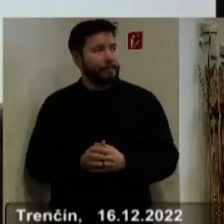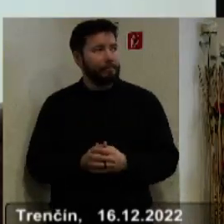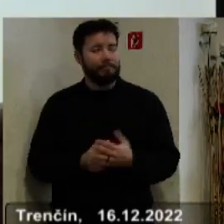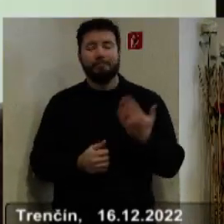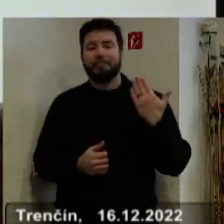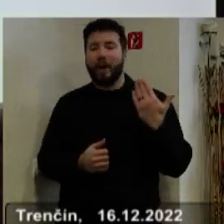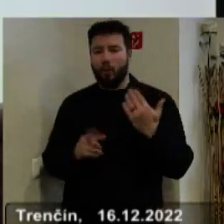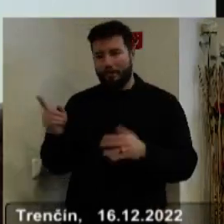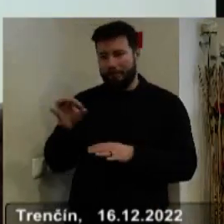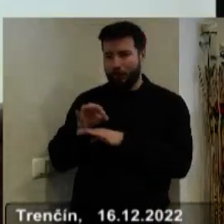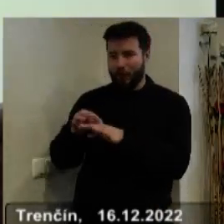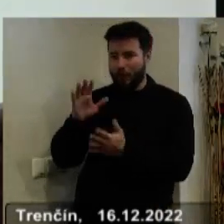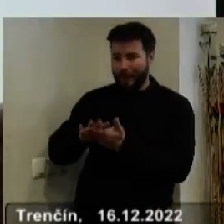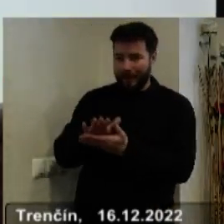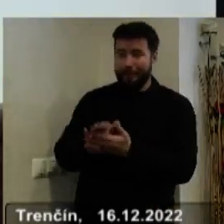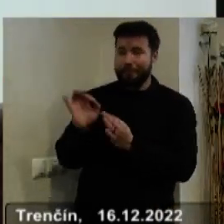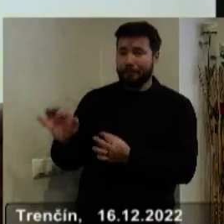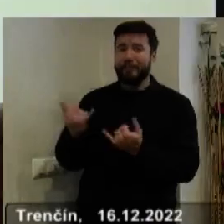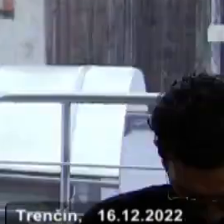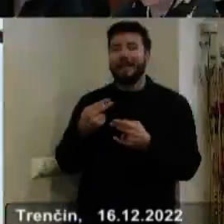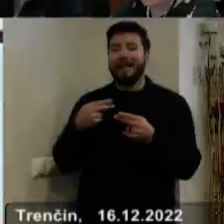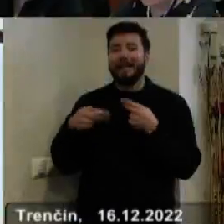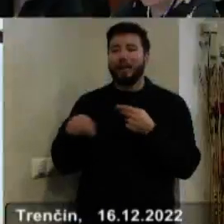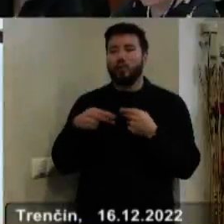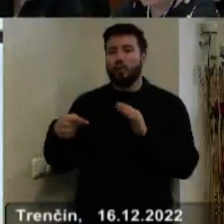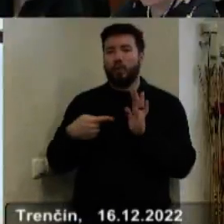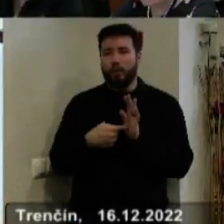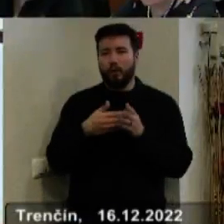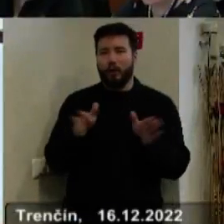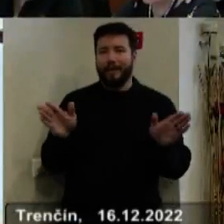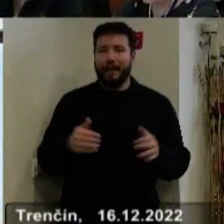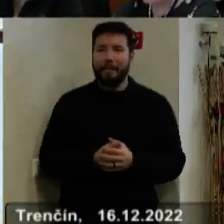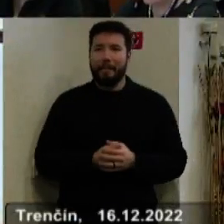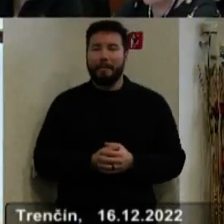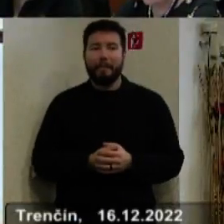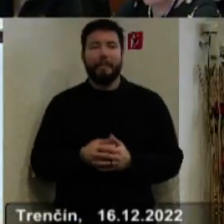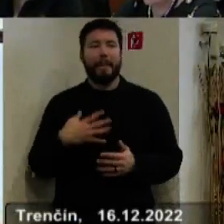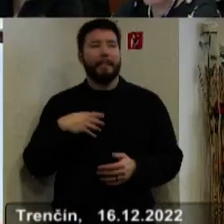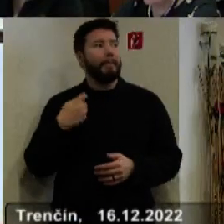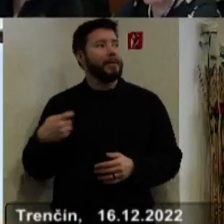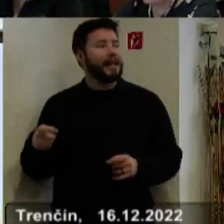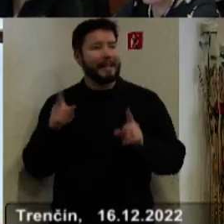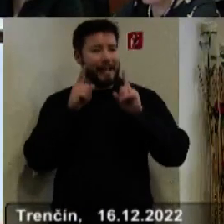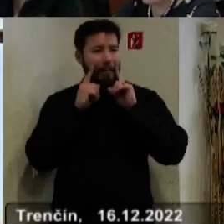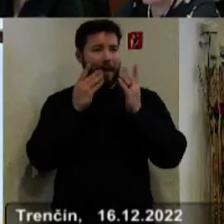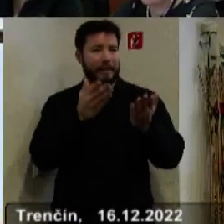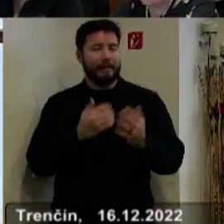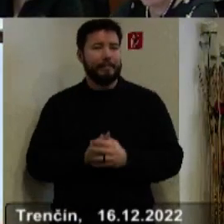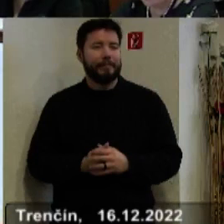uvedenie tohto materiálu. Otváram diskusiu k tomuto bodu, nech sa páči. Pán poslane Zábaník, nech sa páči.